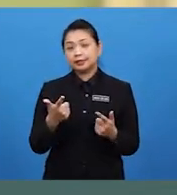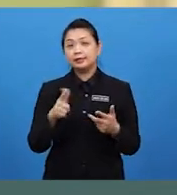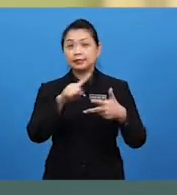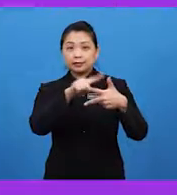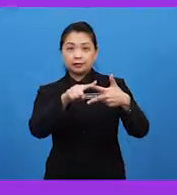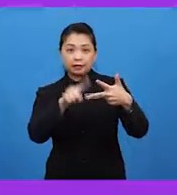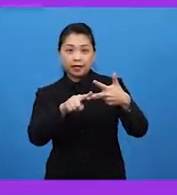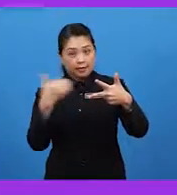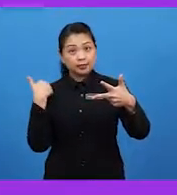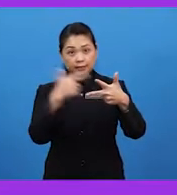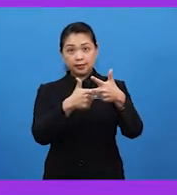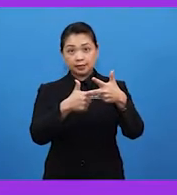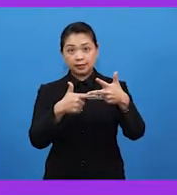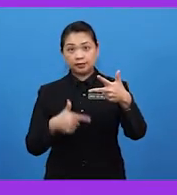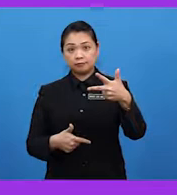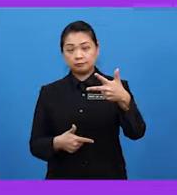tadi?